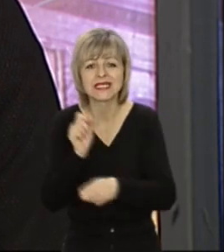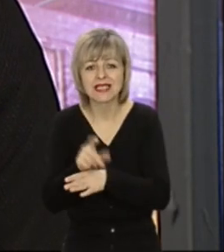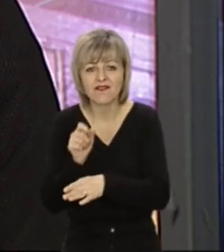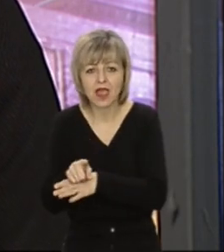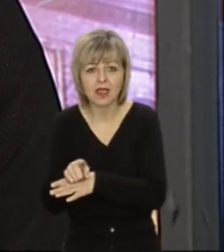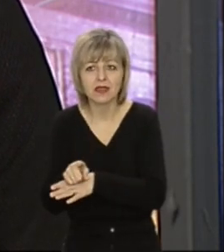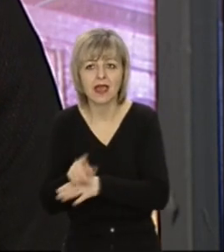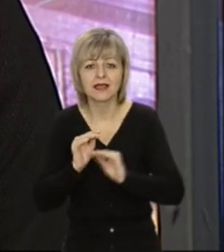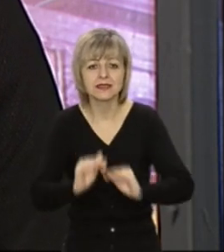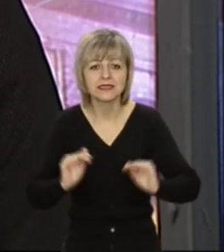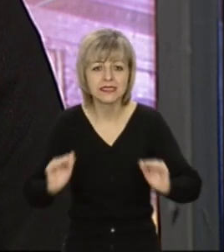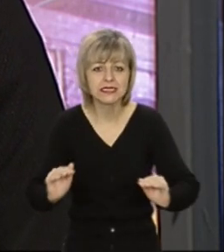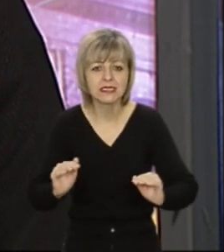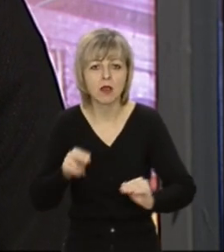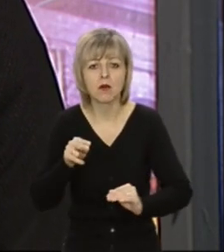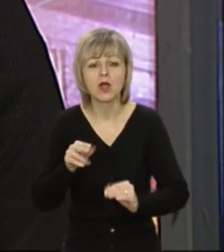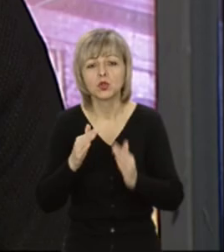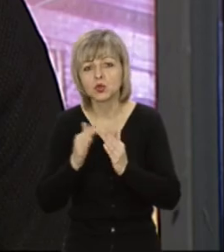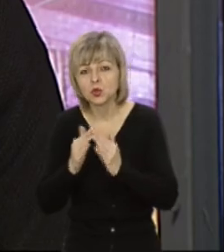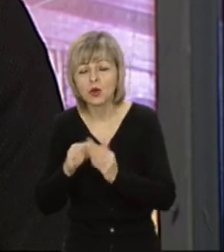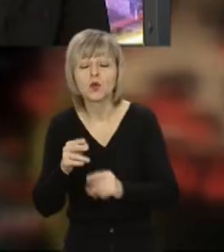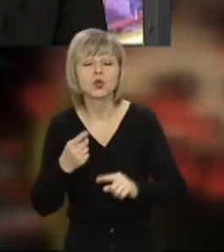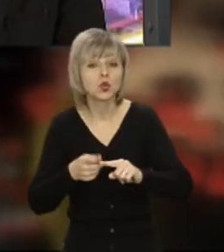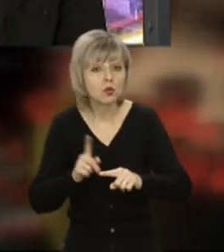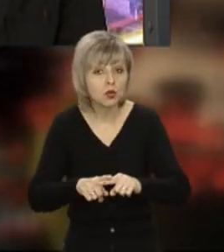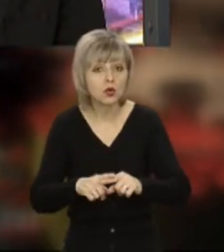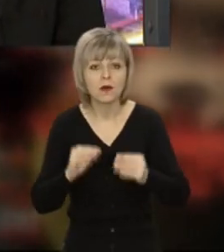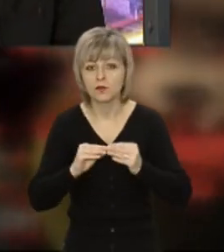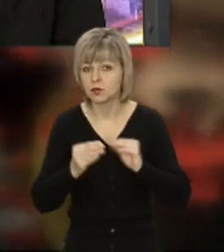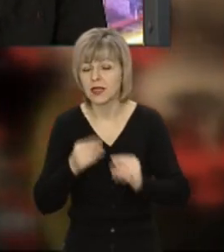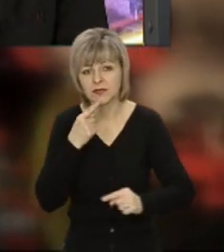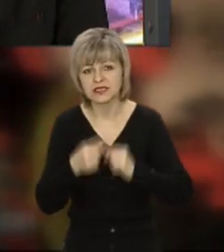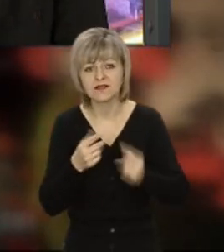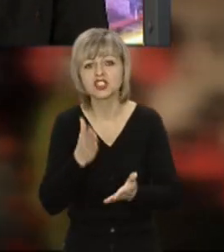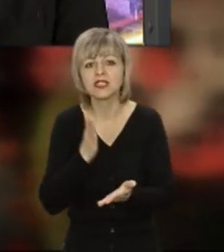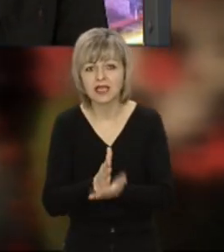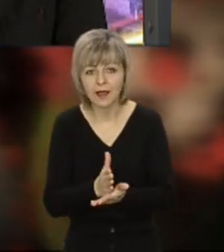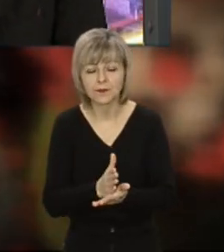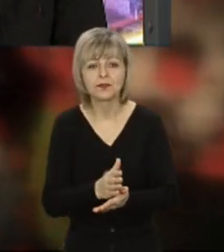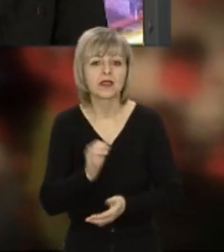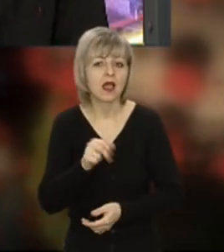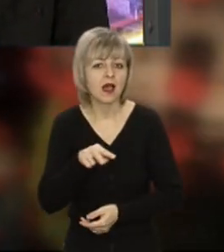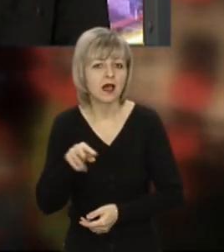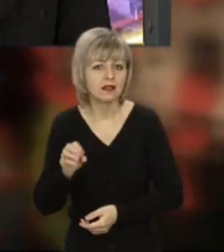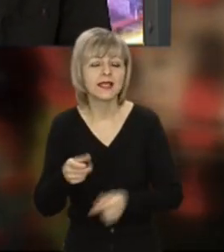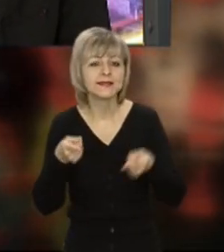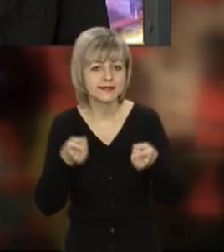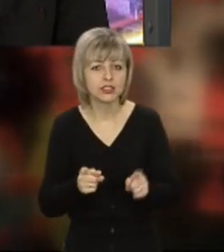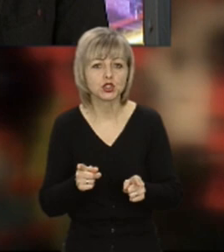дітям по домівках, тому проблеми завжди є. Але дійсно,